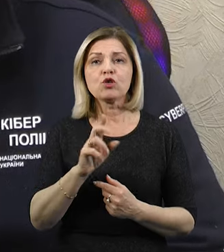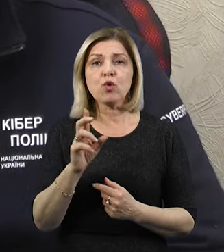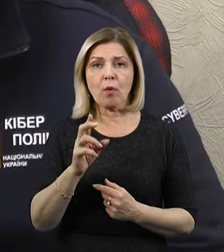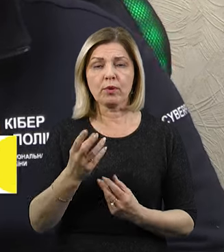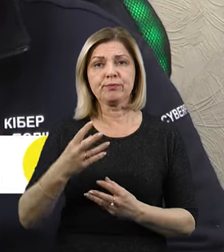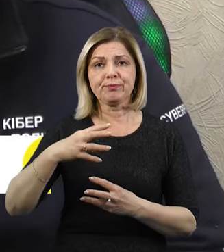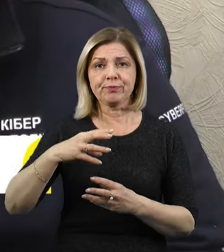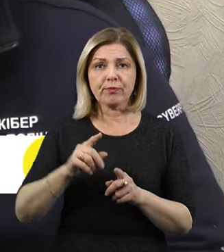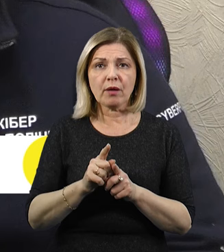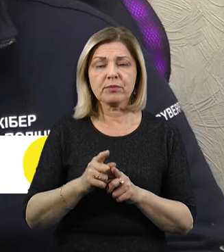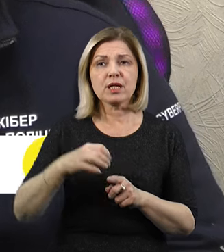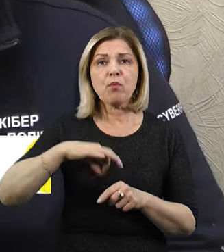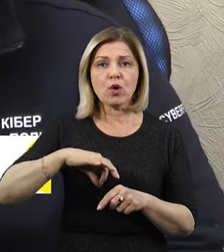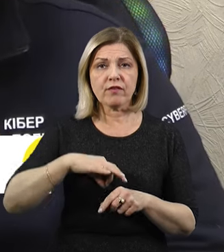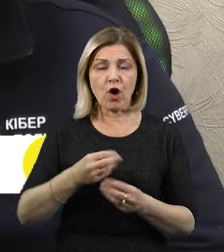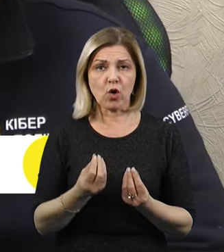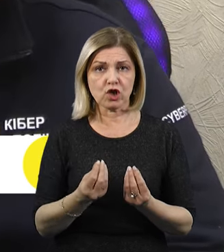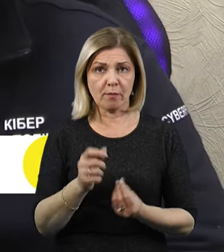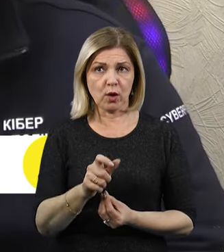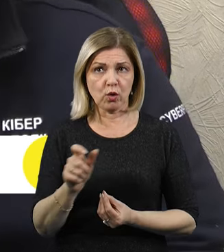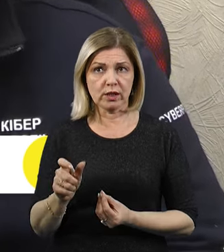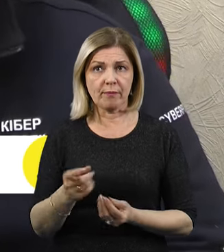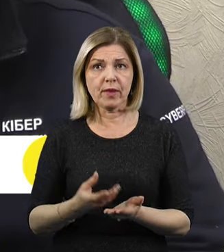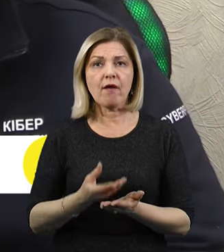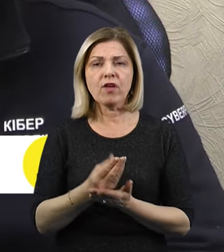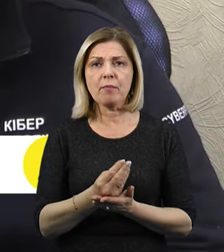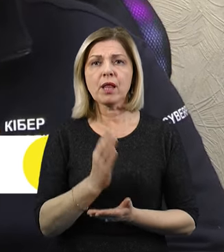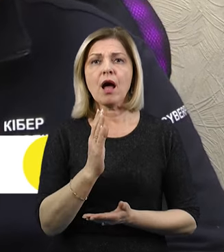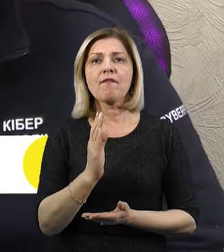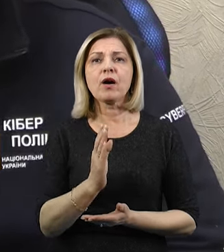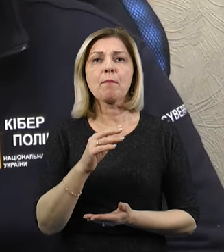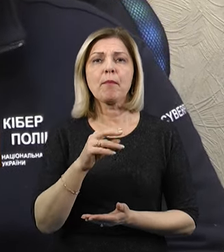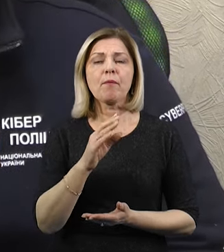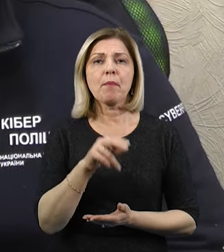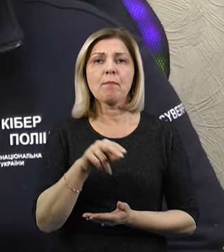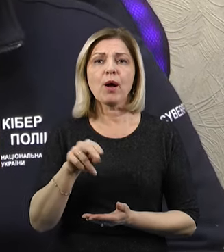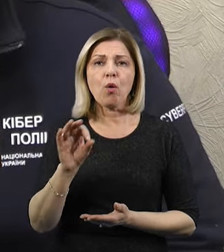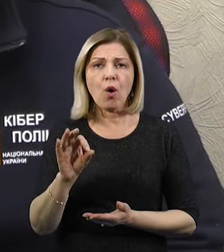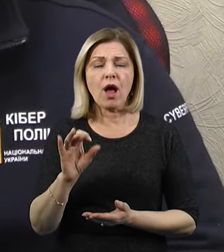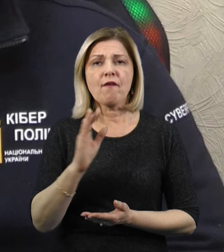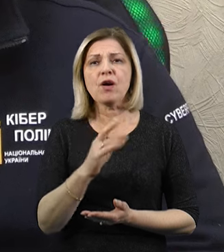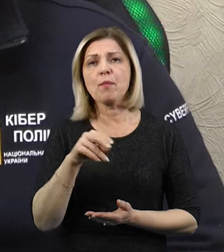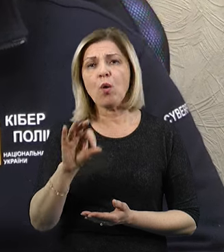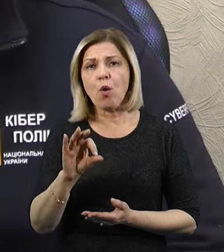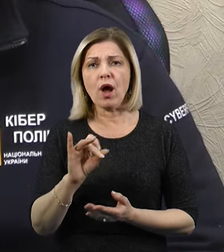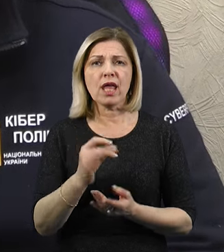Виплати ВПО, виплати міжнародних організацій, ООН, Червоний Хрест і тому подібне.